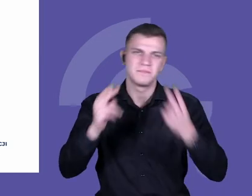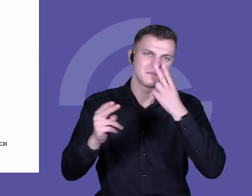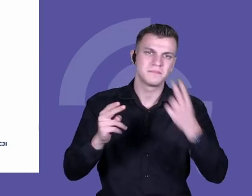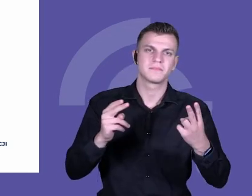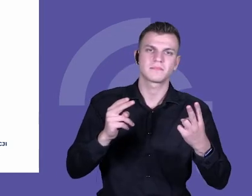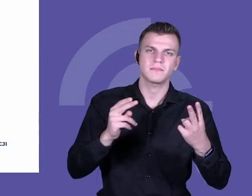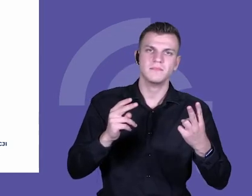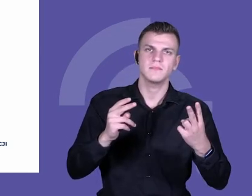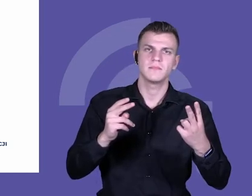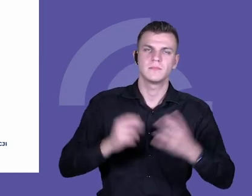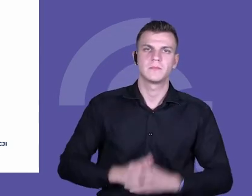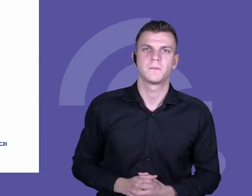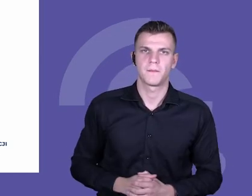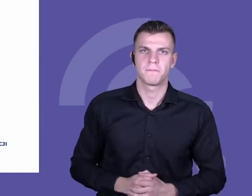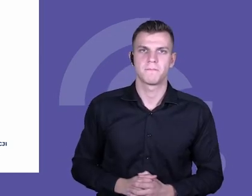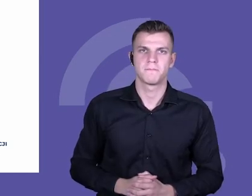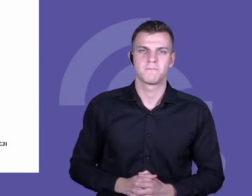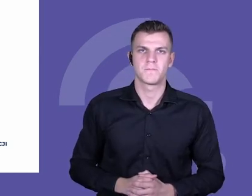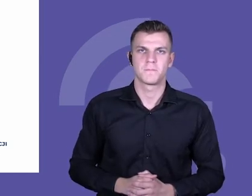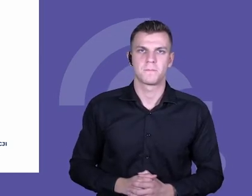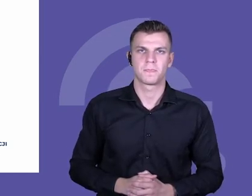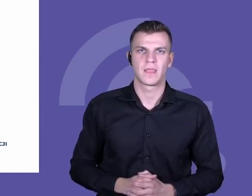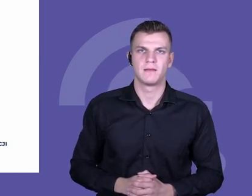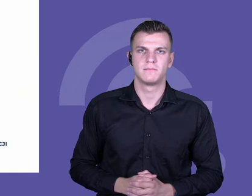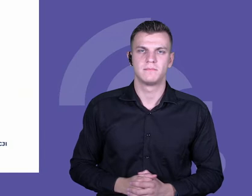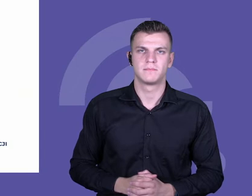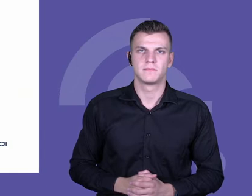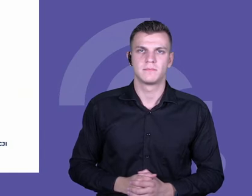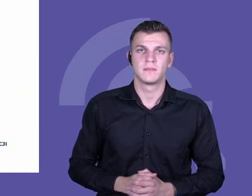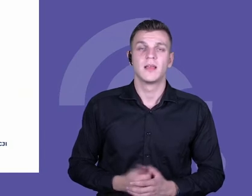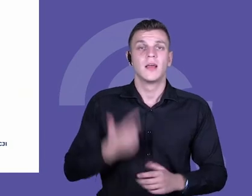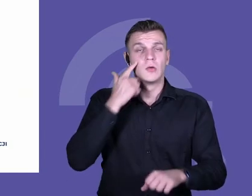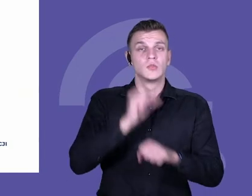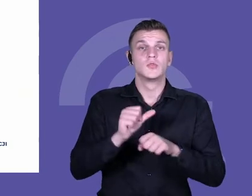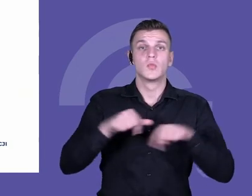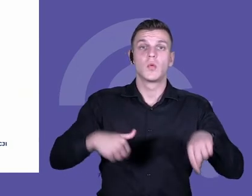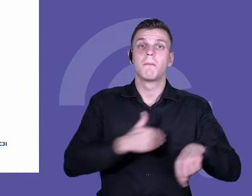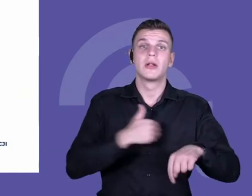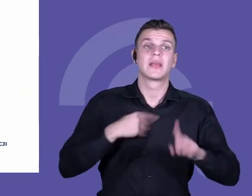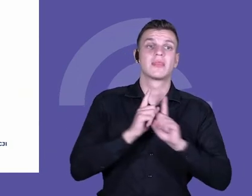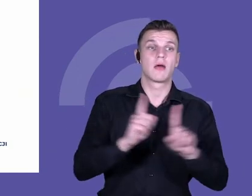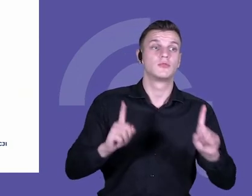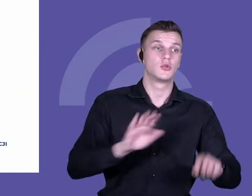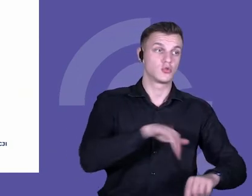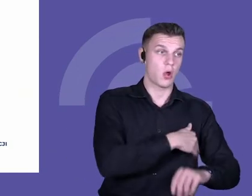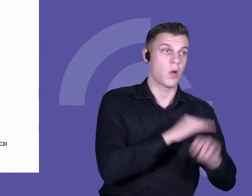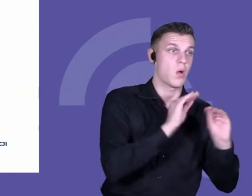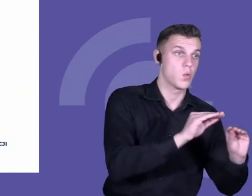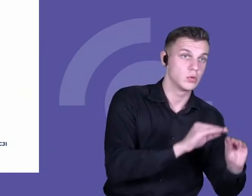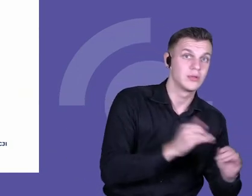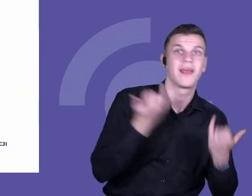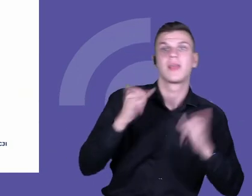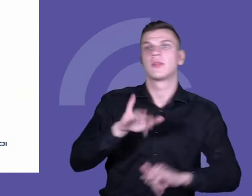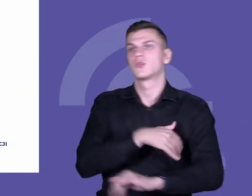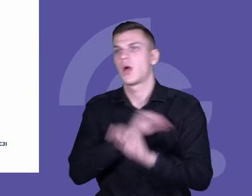mały obraz tego, co często jest tak, że nauczyciele uczą nie tylko w jednej szkole, czasami uczą jeszcze w innych, nie są, nie